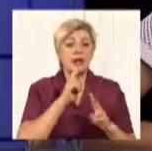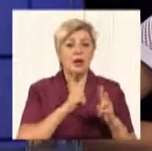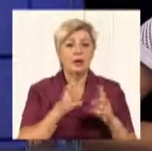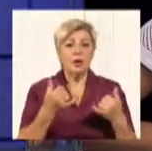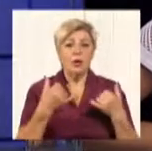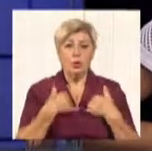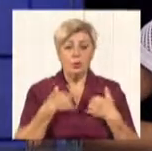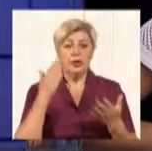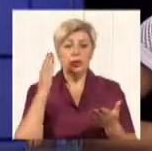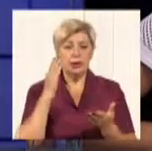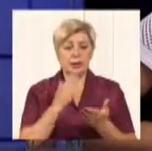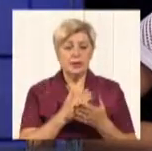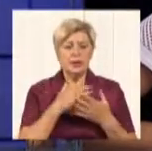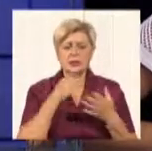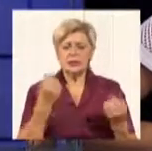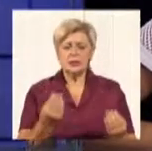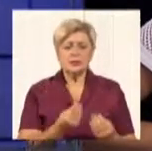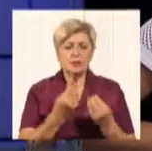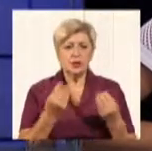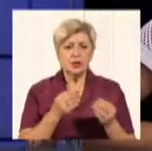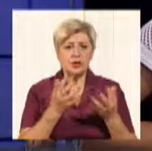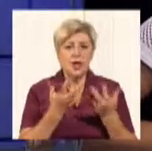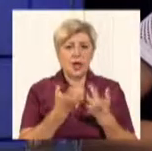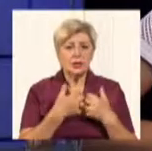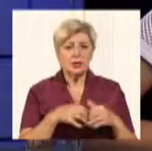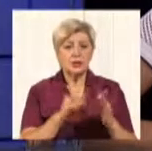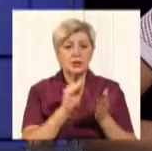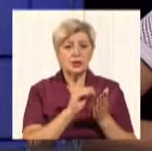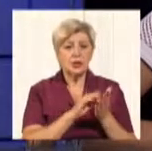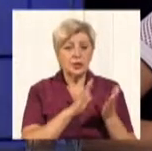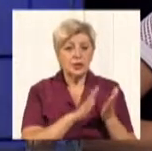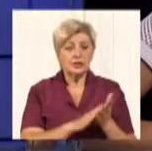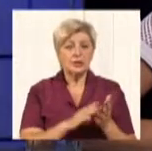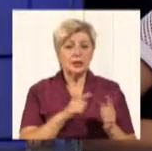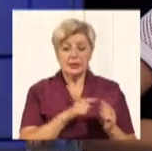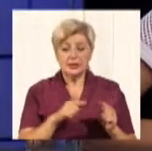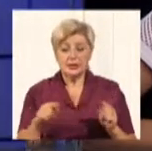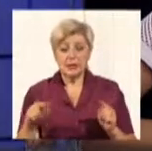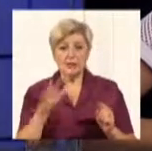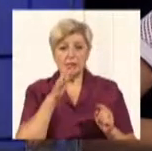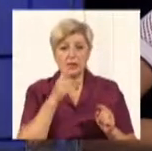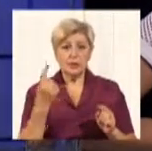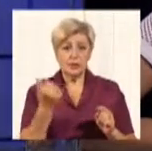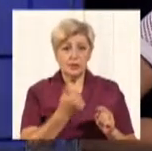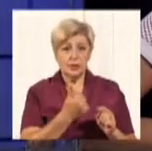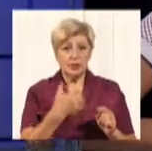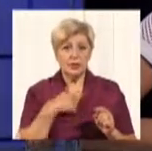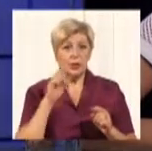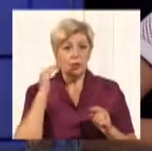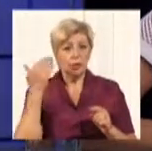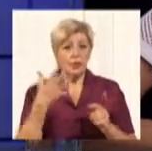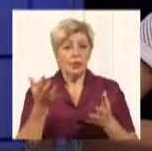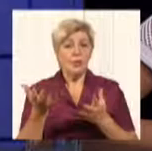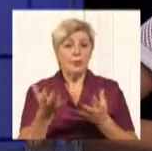є найсвіжіша статистика від мого колеги з Києвоградською. За цей час переходу, от за цей тиждень, до нього поступило